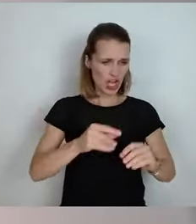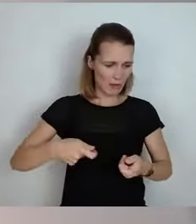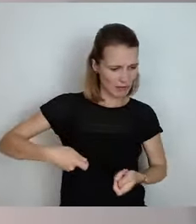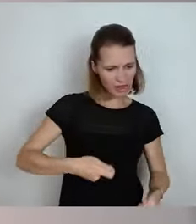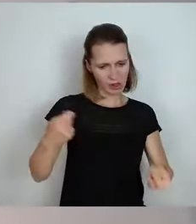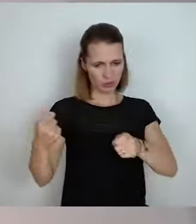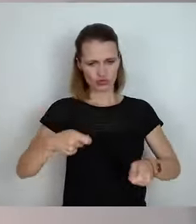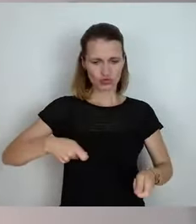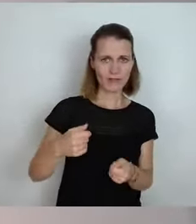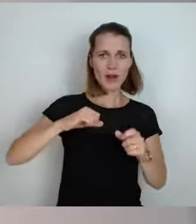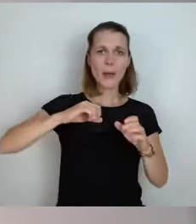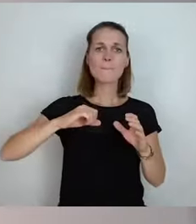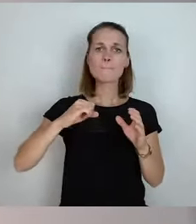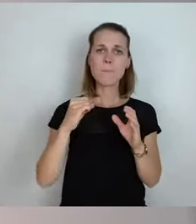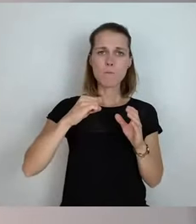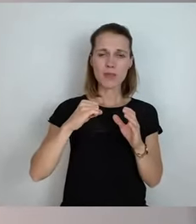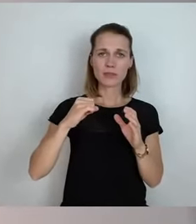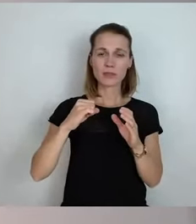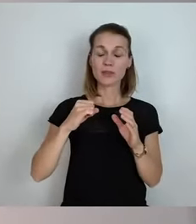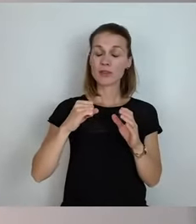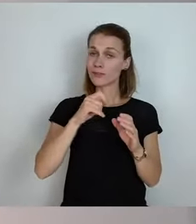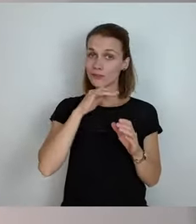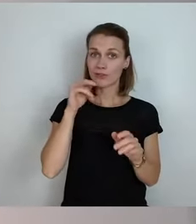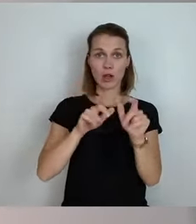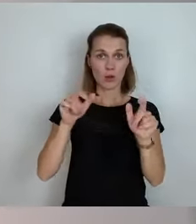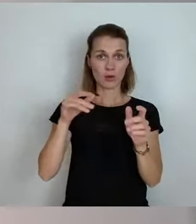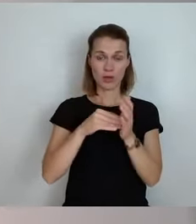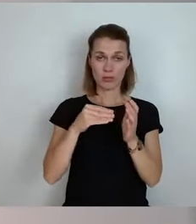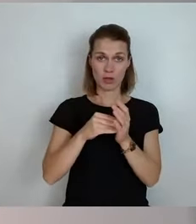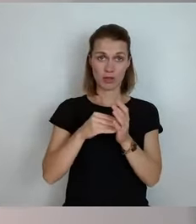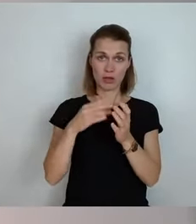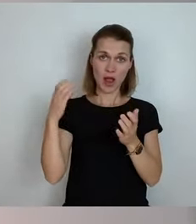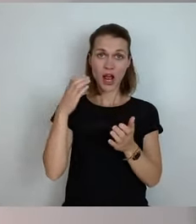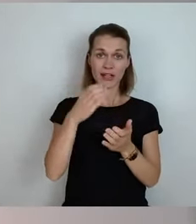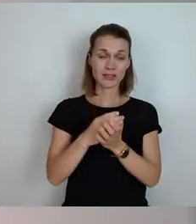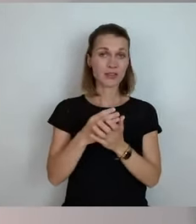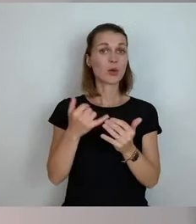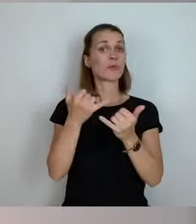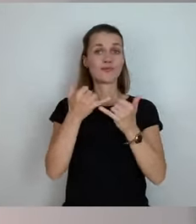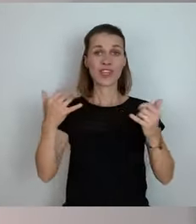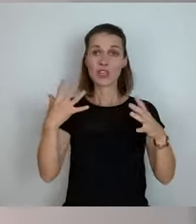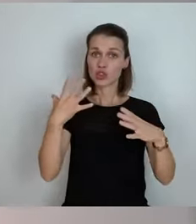waren nicht mehr ganz so viele, aber waren im Einsatz. Das geht nur mit freiwilligen Feuerwehren.